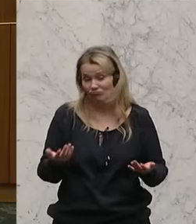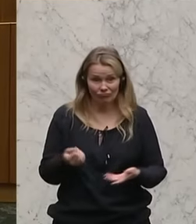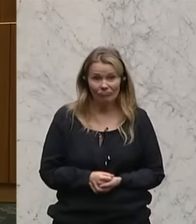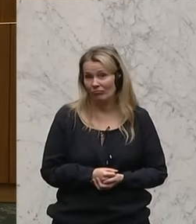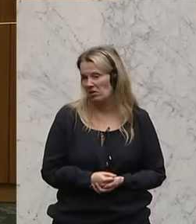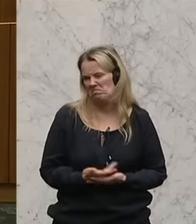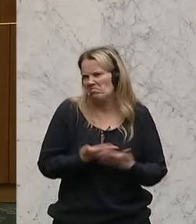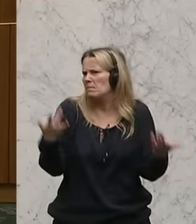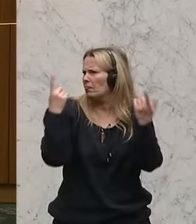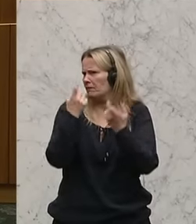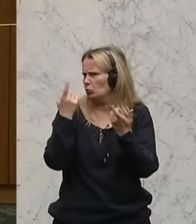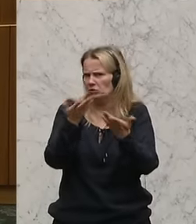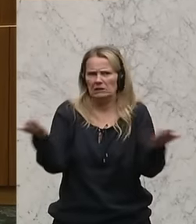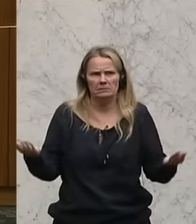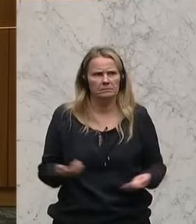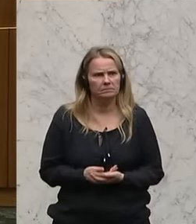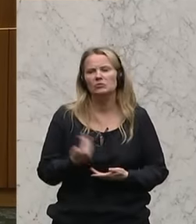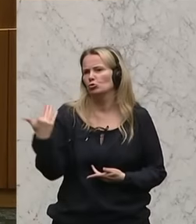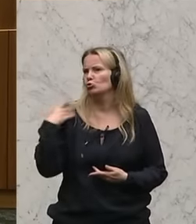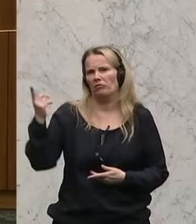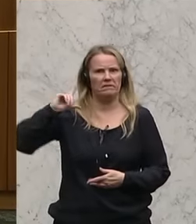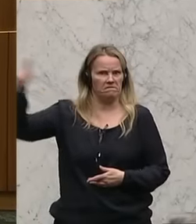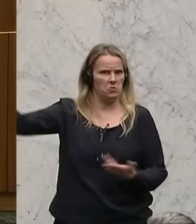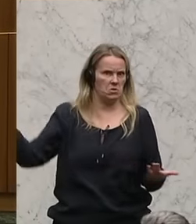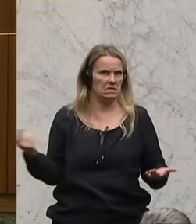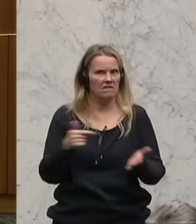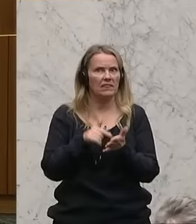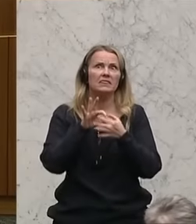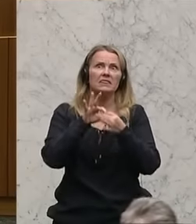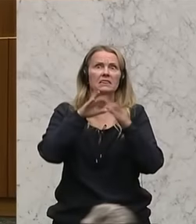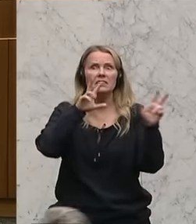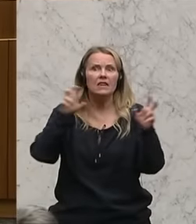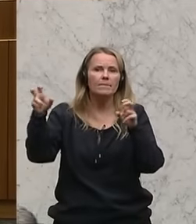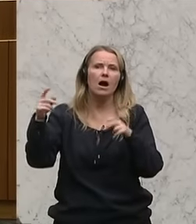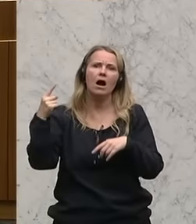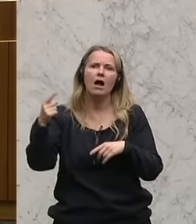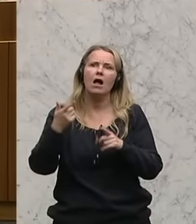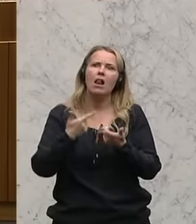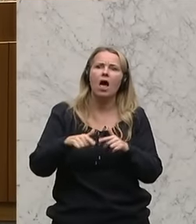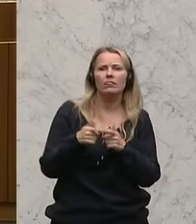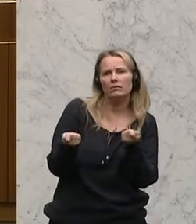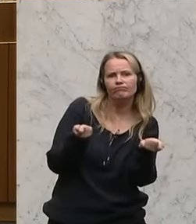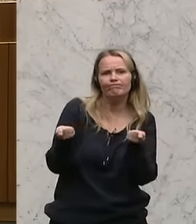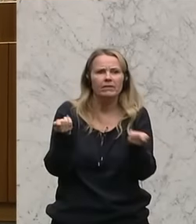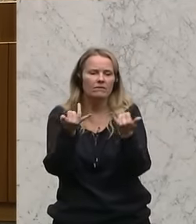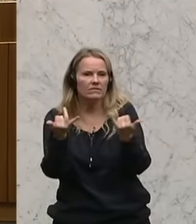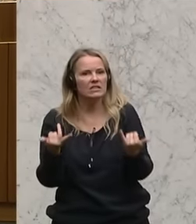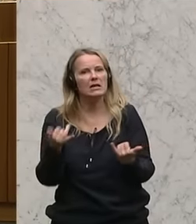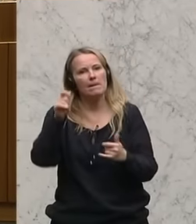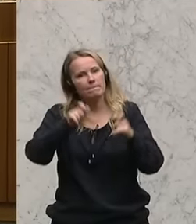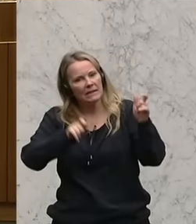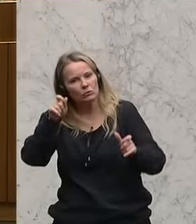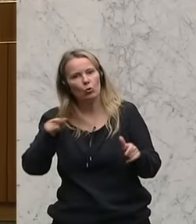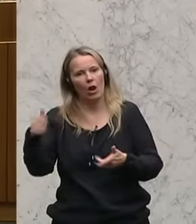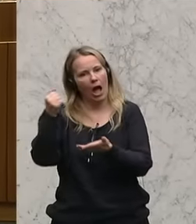Es wundert ja niemanden, dass er wieder einmal gegangen ist, wenn es darum geht, die Geschicke des Landes zu gestalten und Personen